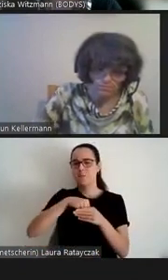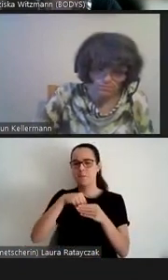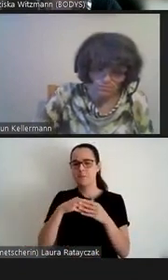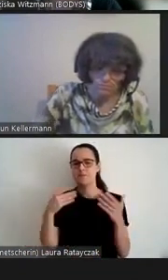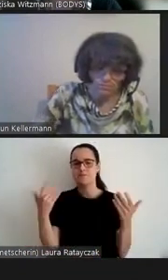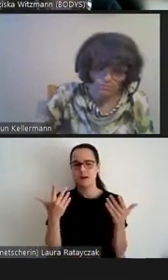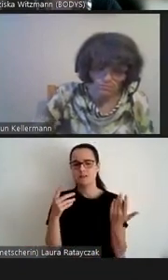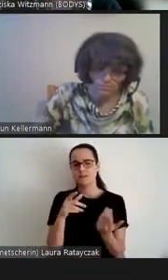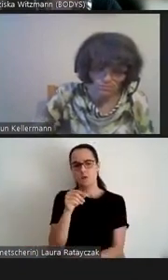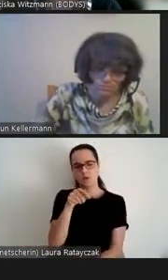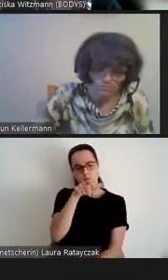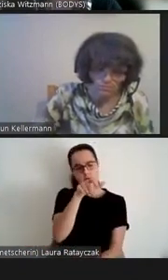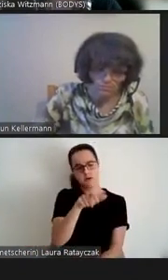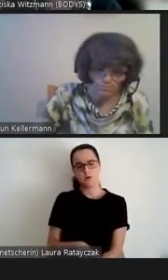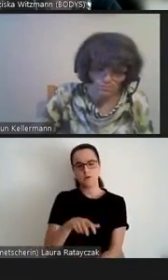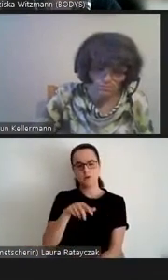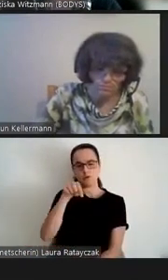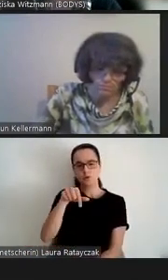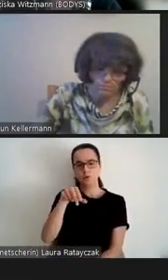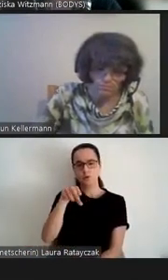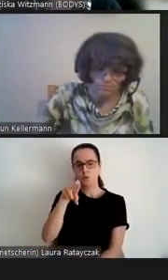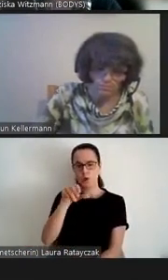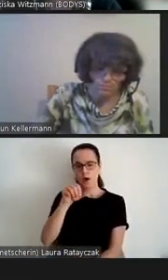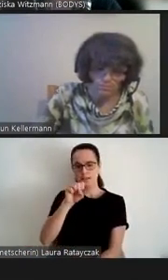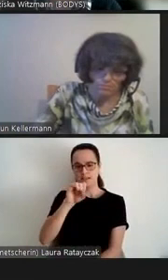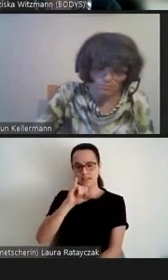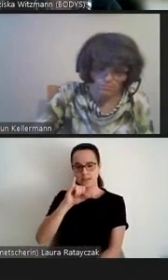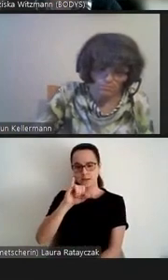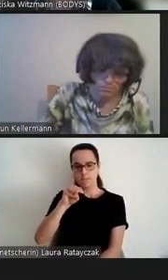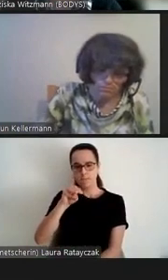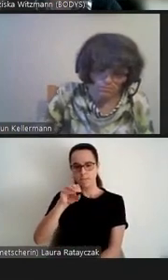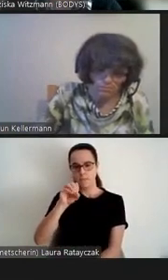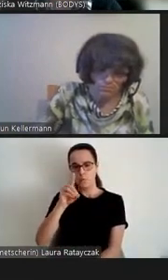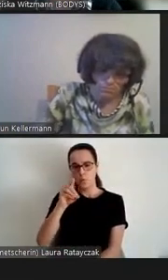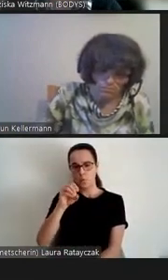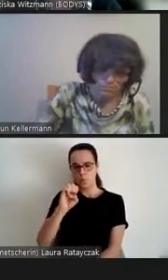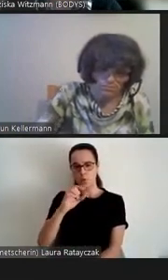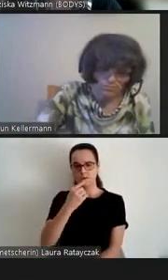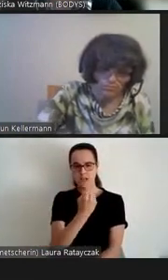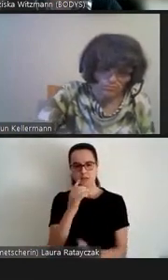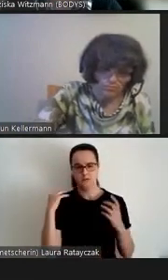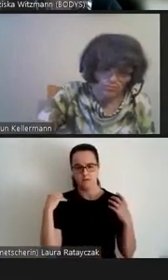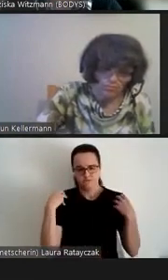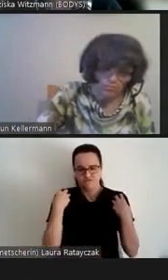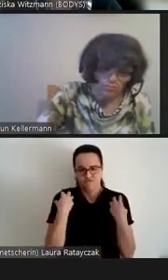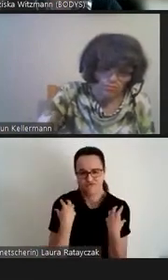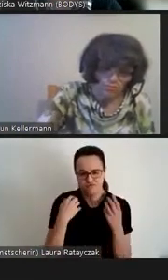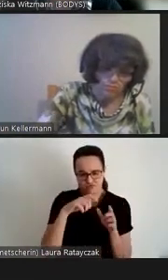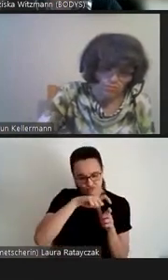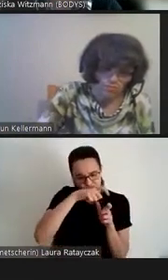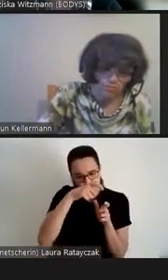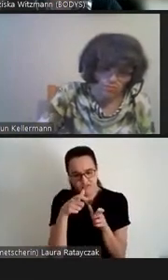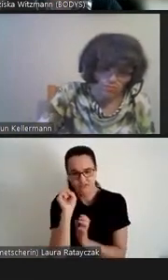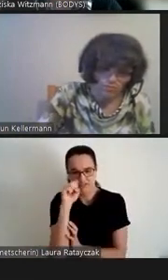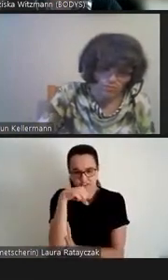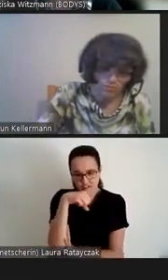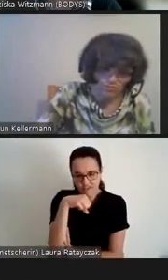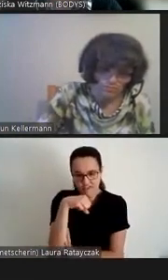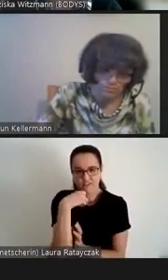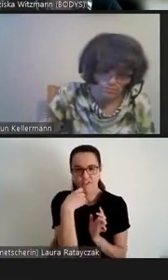Mudo der Buchlinge, der getaubt geworden ist durch den